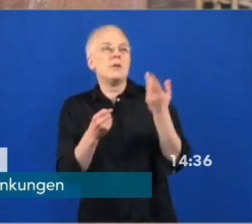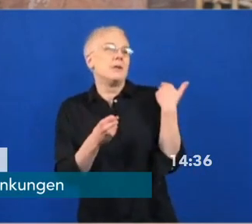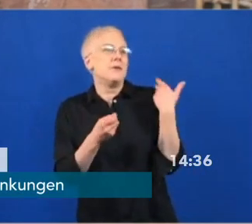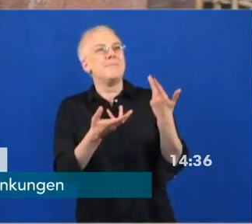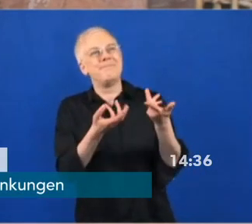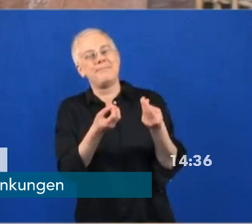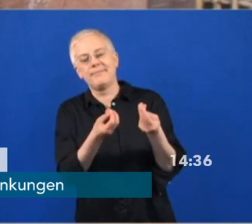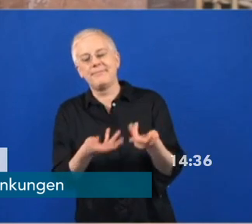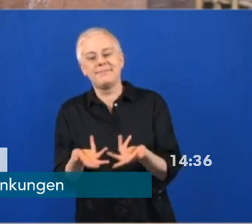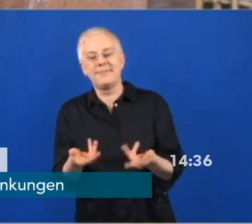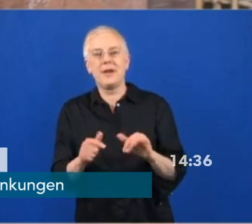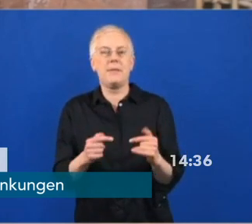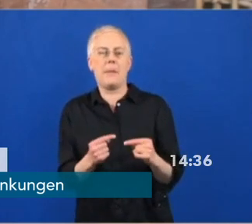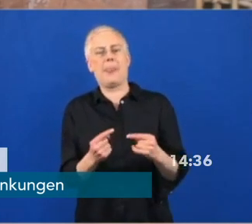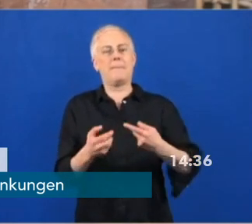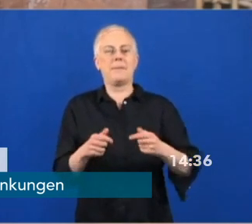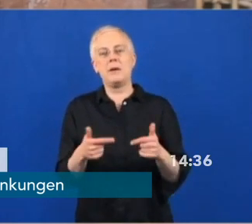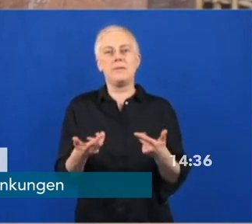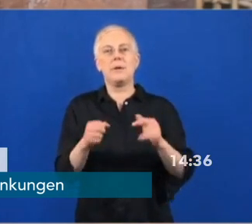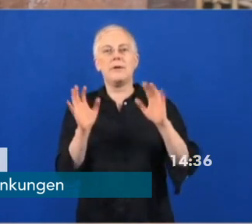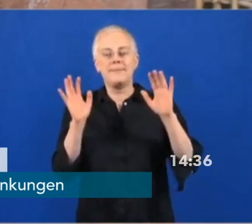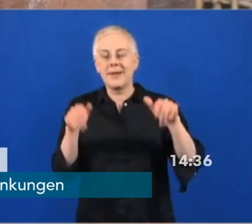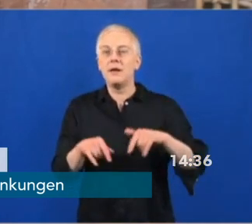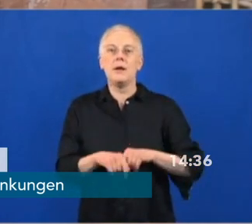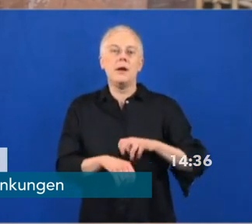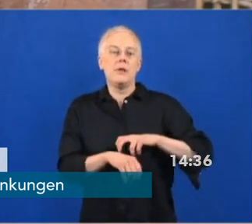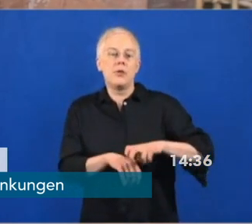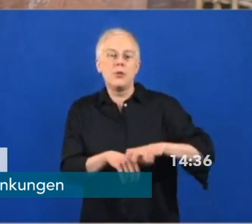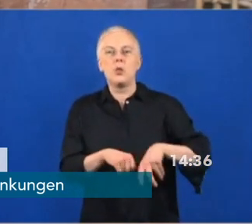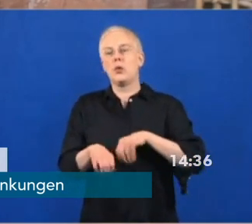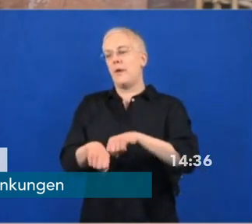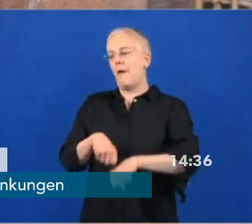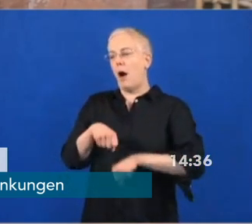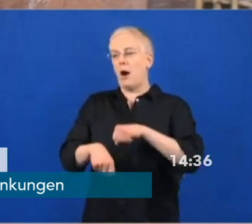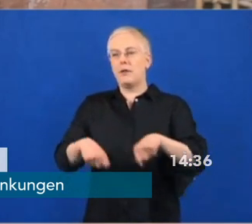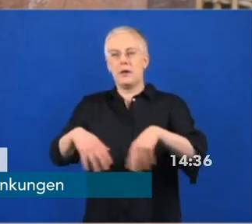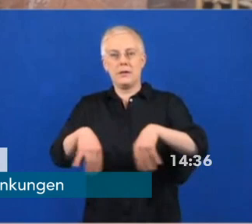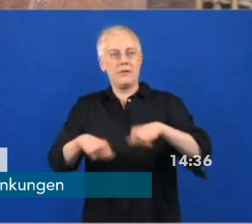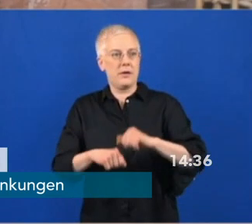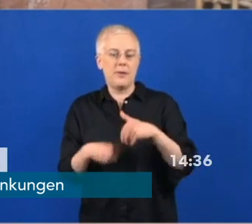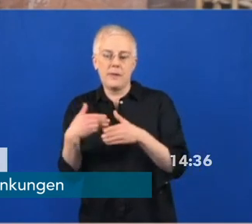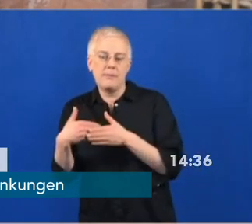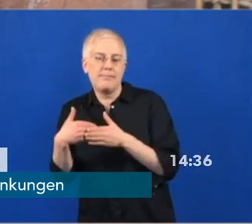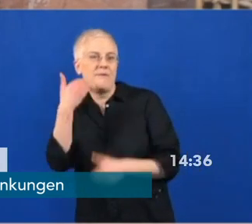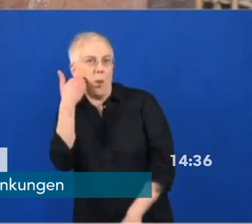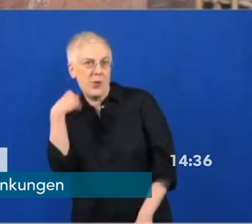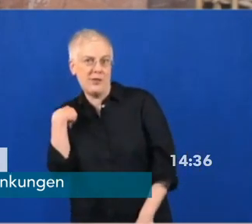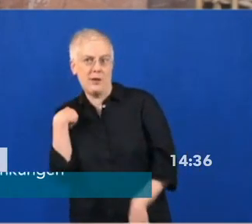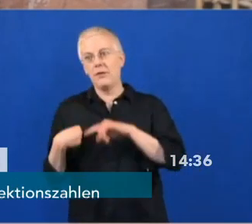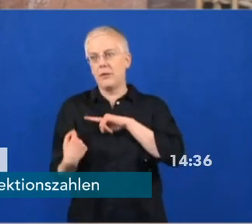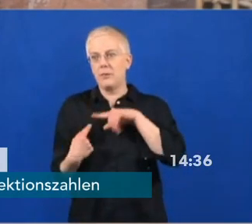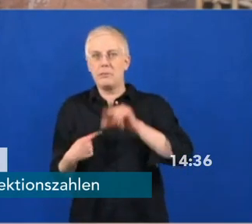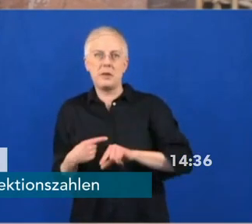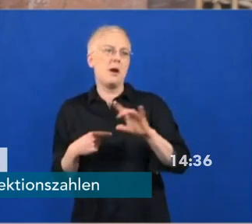das Kontrollieren von Fußgängern und Radfahrern, die sich also im Nahbereich ihres Wohnortes bewegen, dass